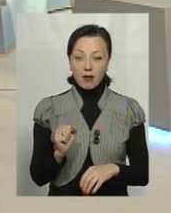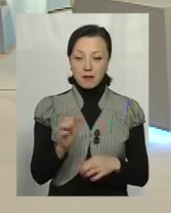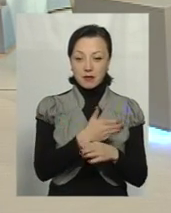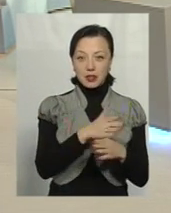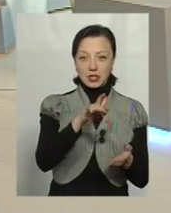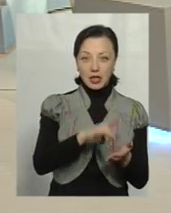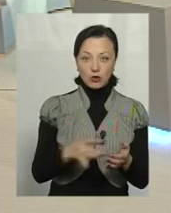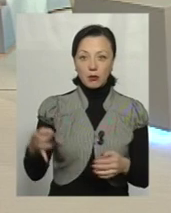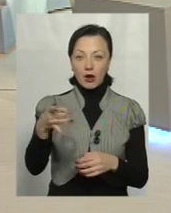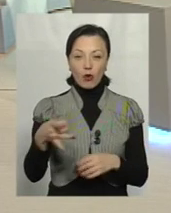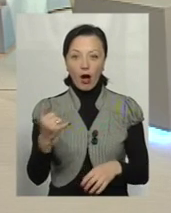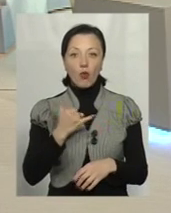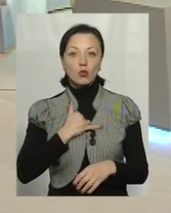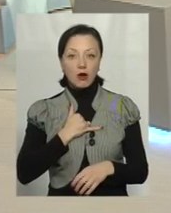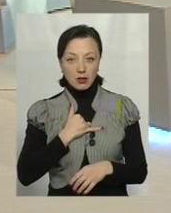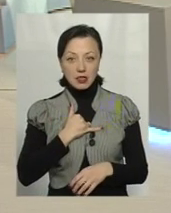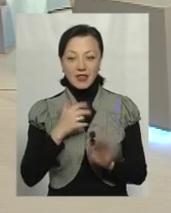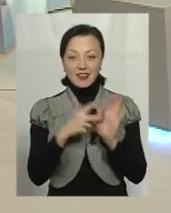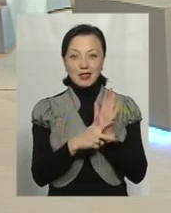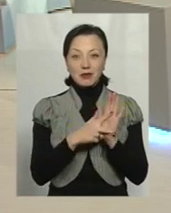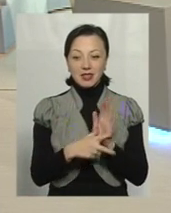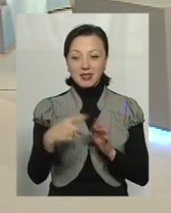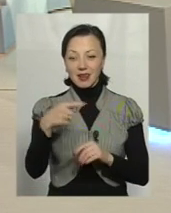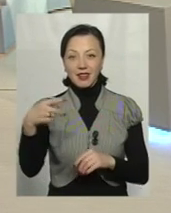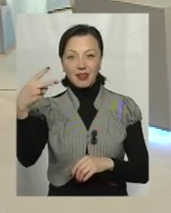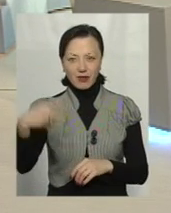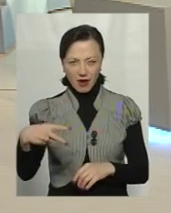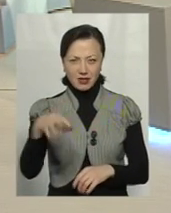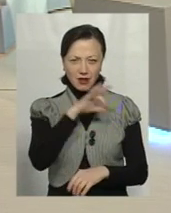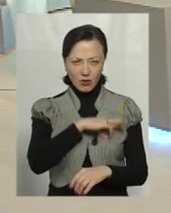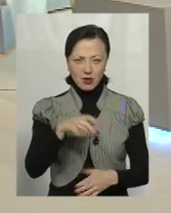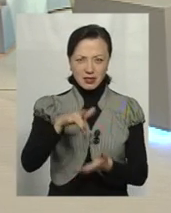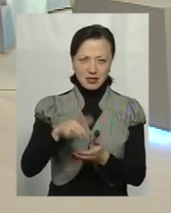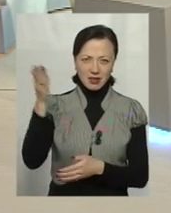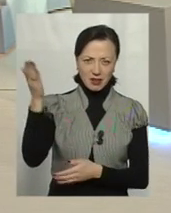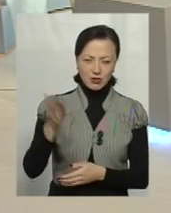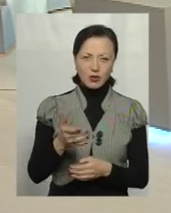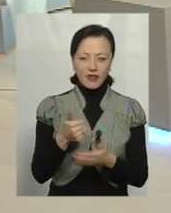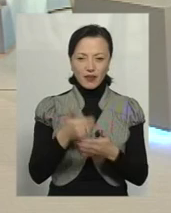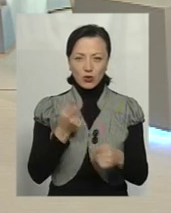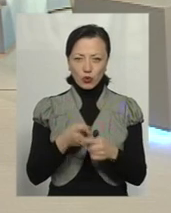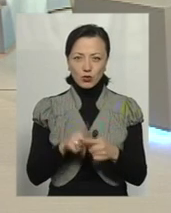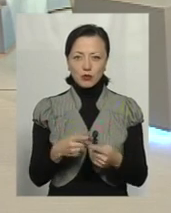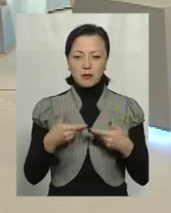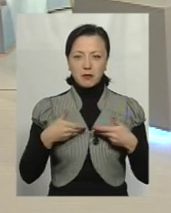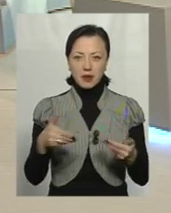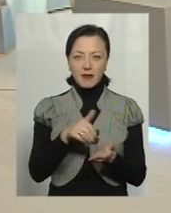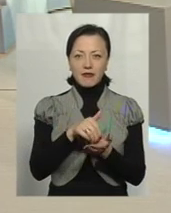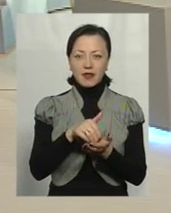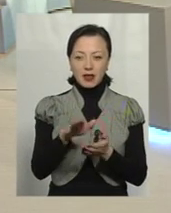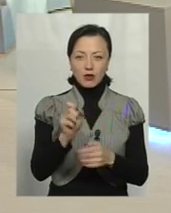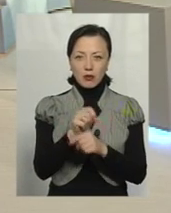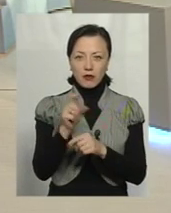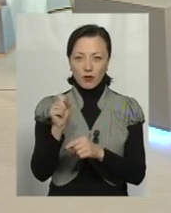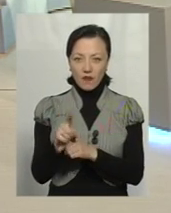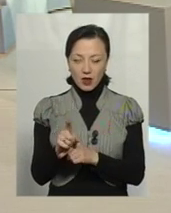центром і регіонами, а у нас 80 на 20 на користь центру. І від того, що ми відкинули повноваження,